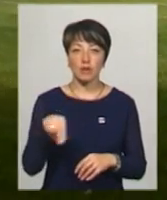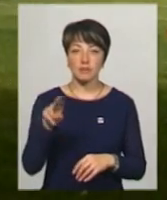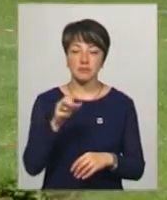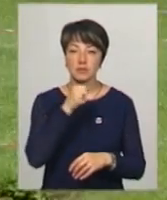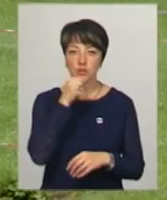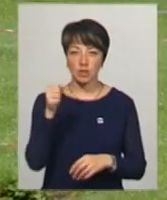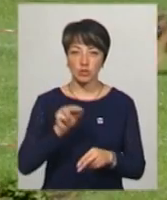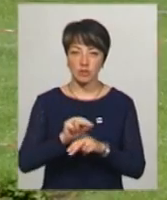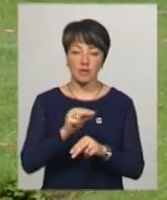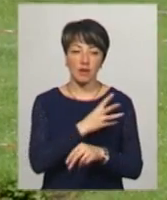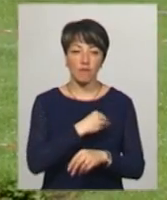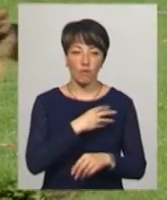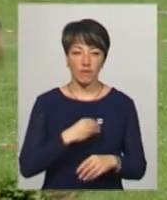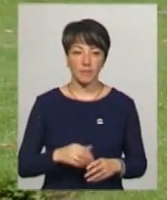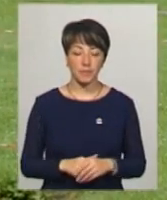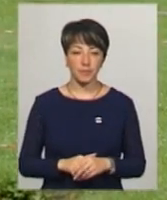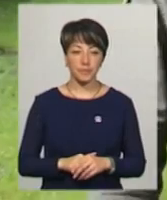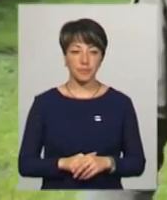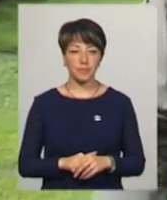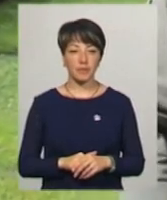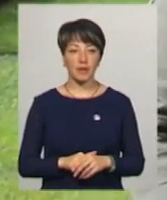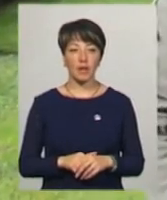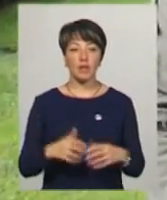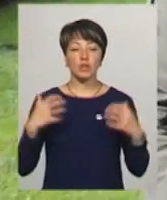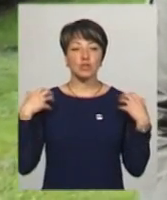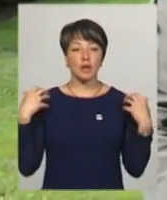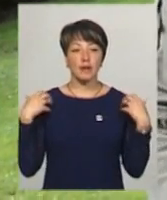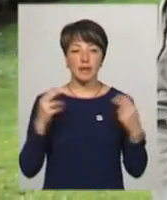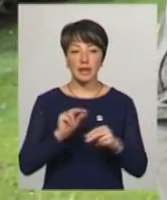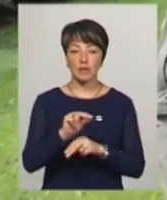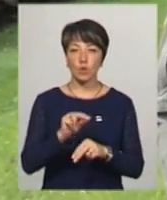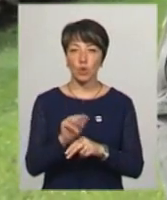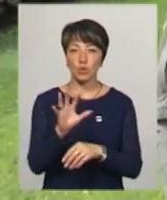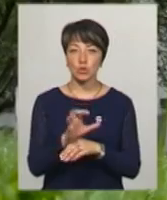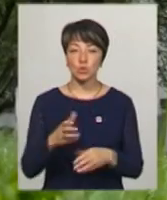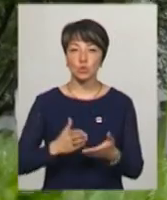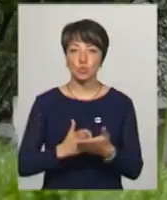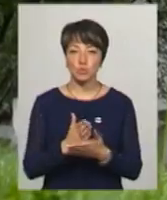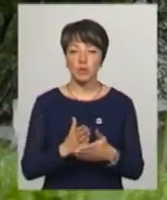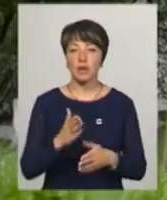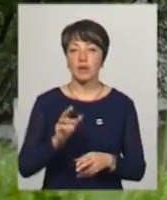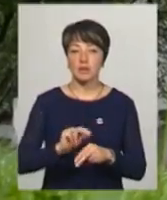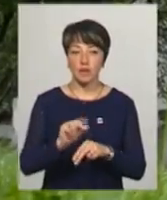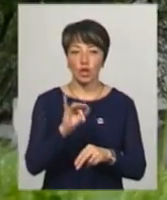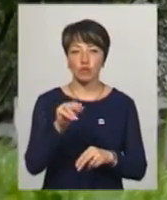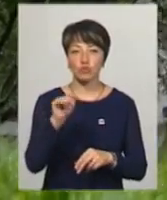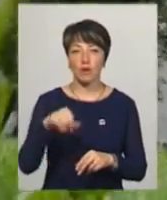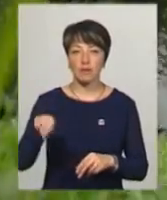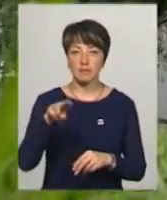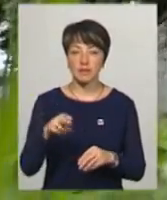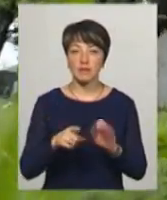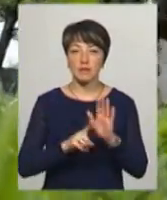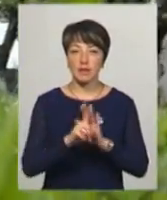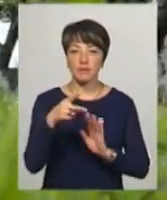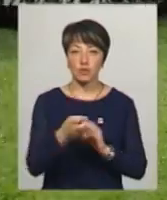старший кінолог зі Львова Назар Гурський. Начальник кінологічної служби Сергій Кендич тренує Річарда з 2014